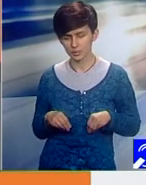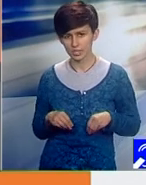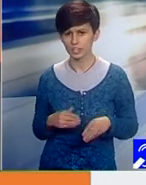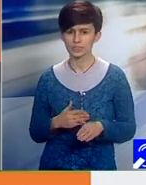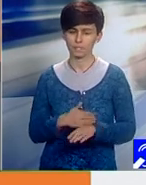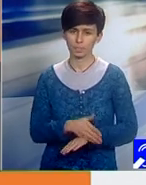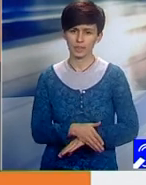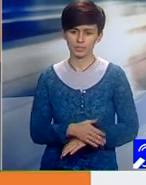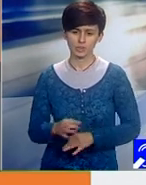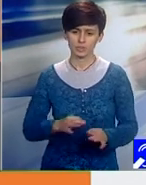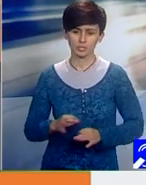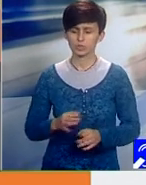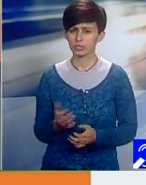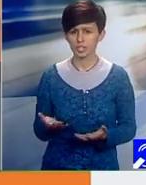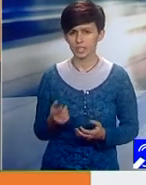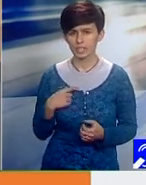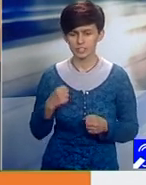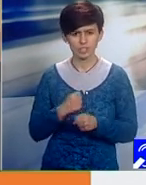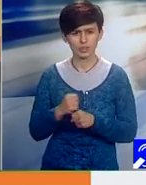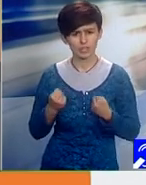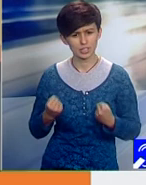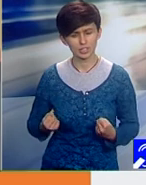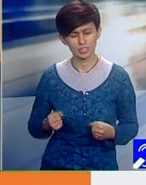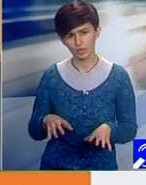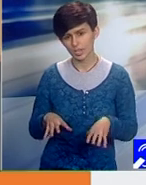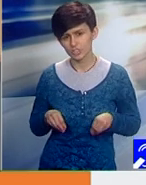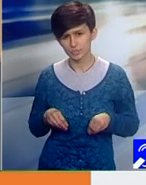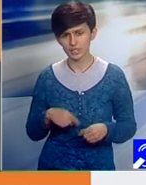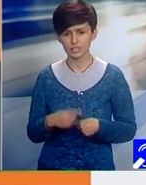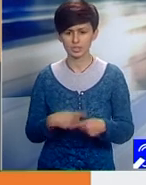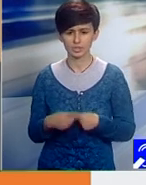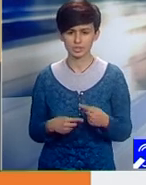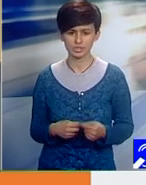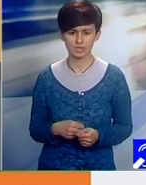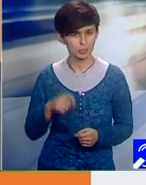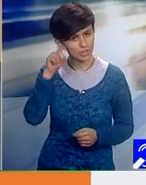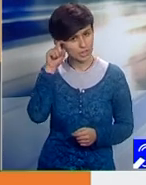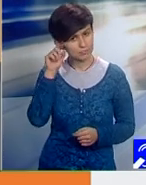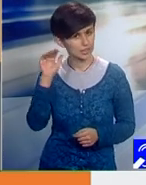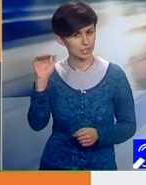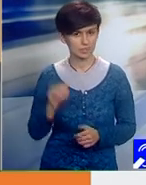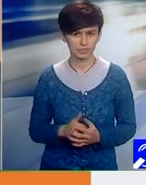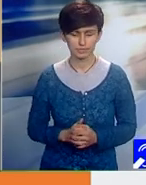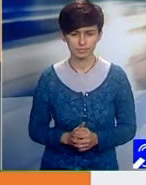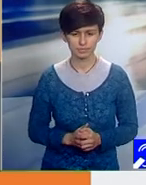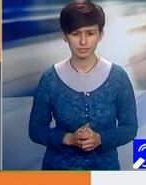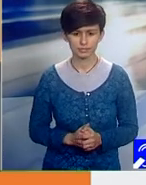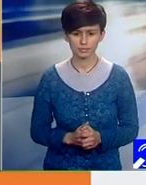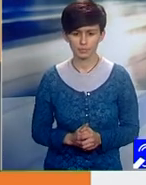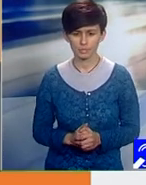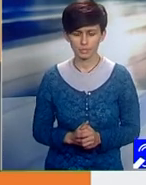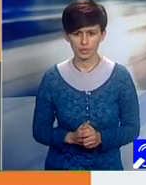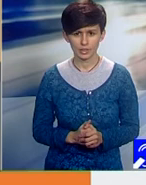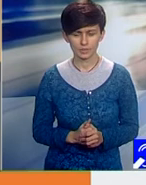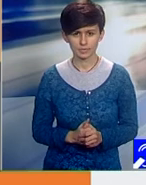care ar fi foarte greu acceptate de către sistem. Nu credeți asta? Nu, eu aș putea să vă